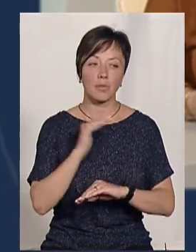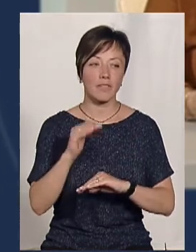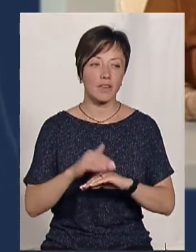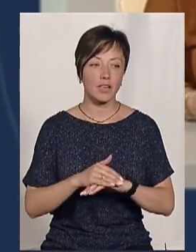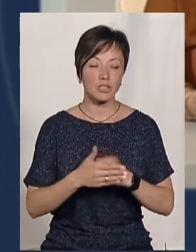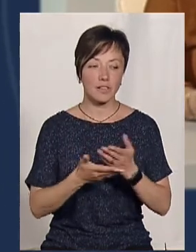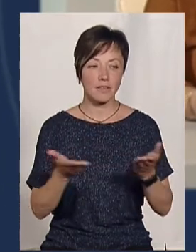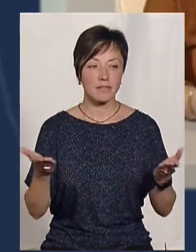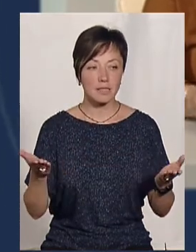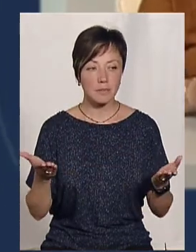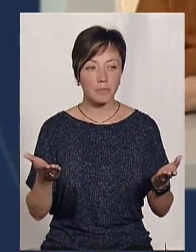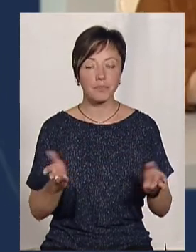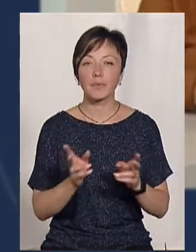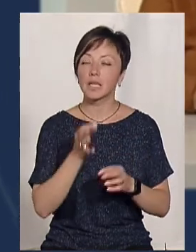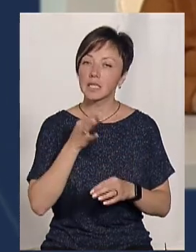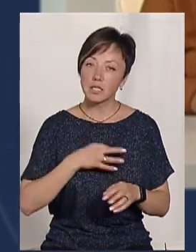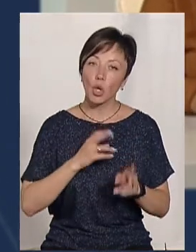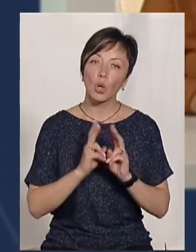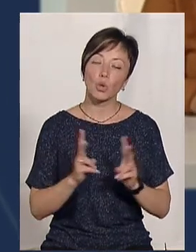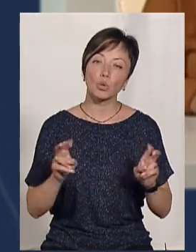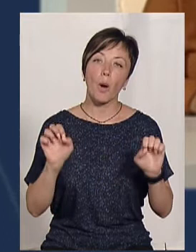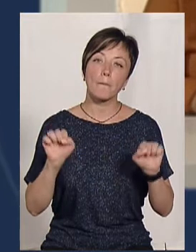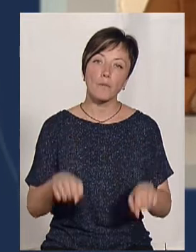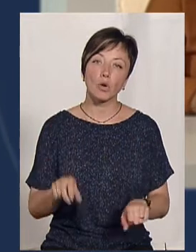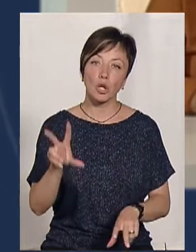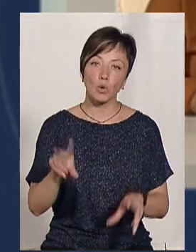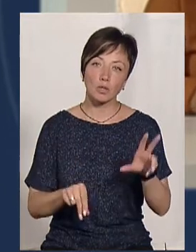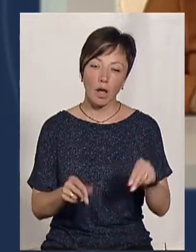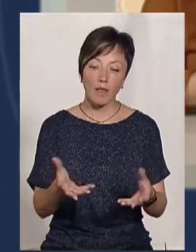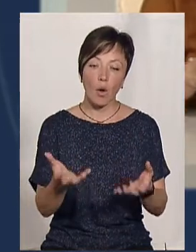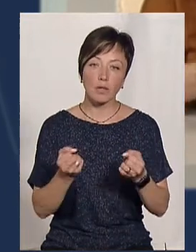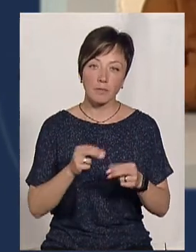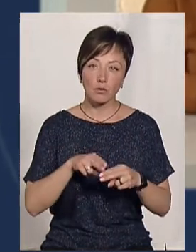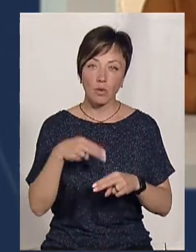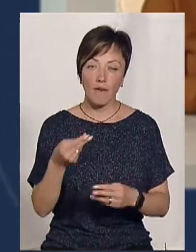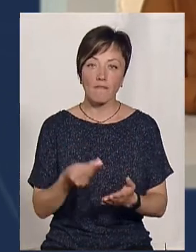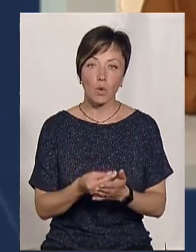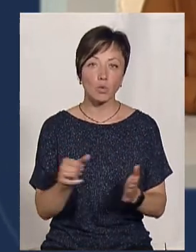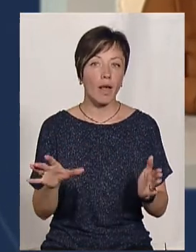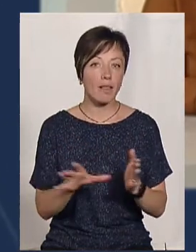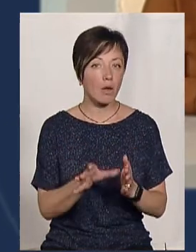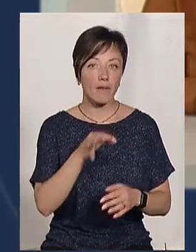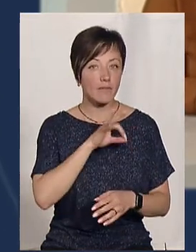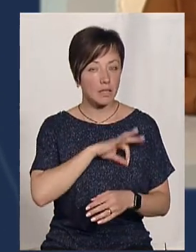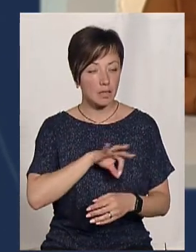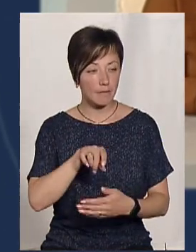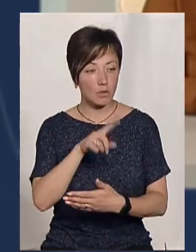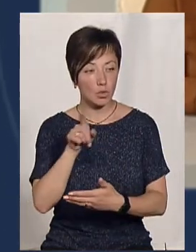всім. Скажіть, хто може розраховувати на отримання відшкодування від фонду енергоефективності?